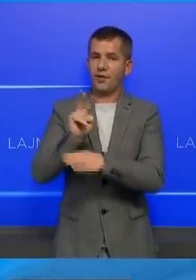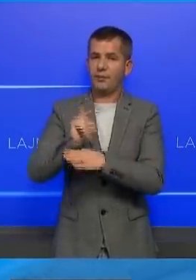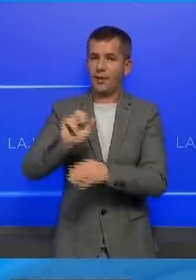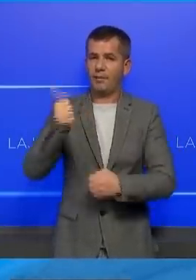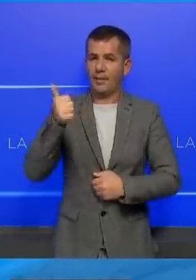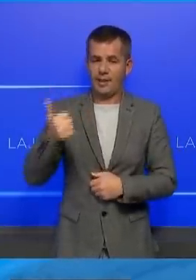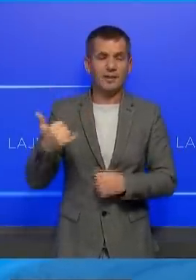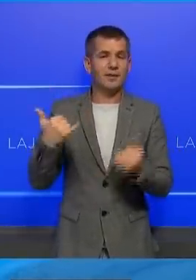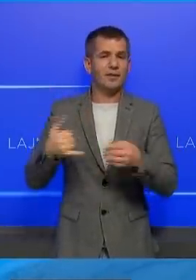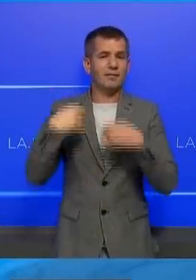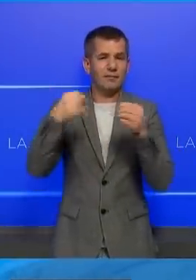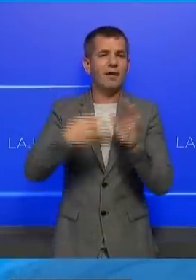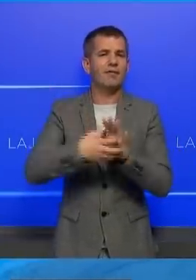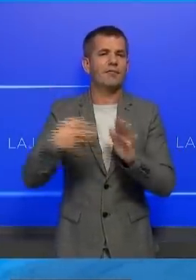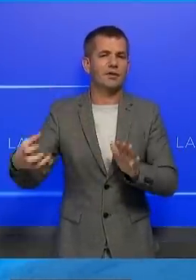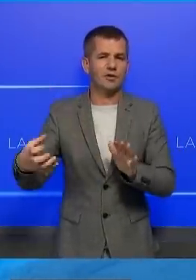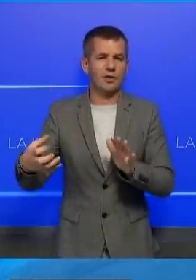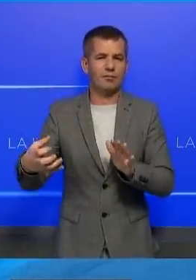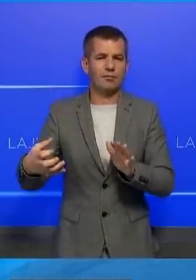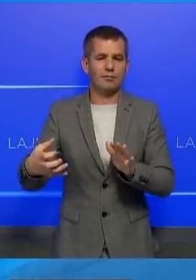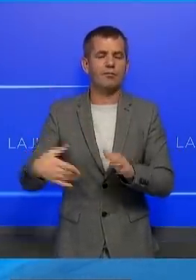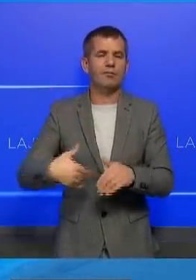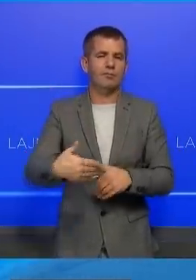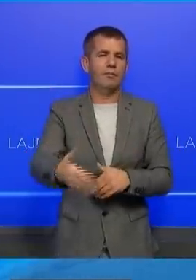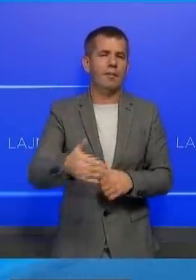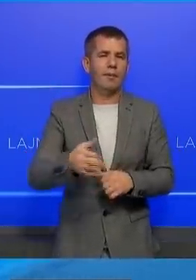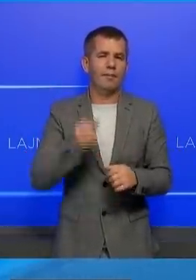parë në këtë rast do të vazhdoj gjatë kësa jave.